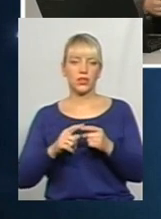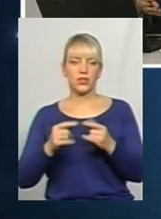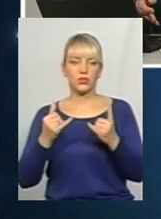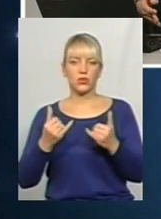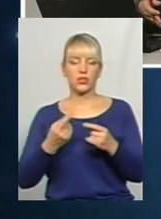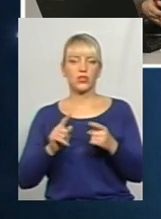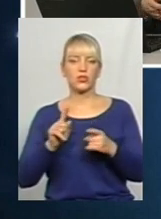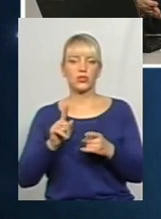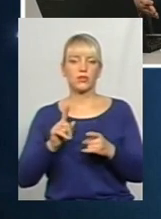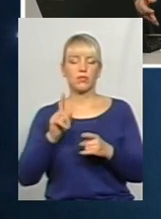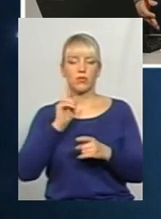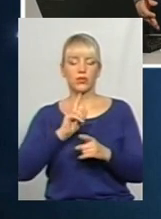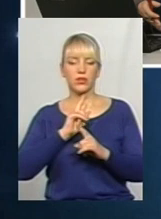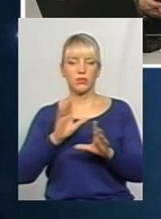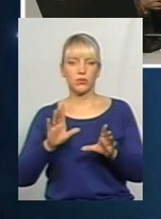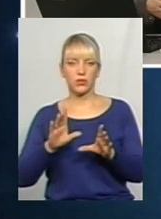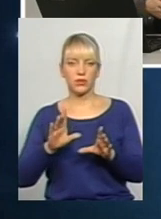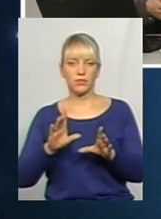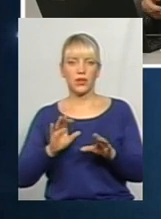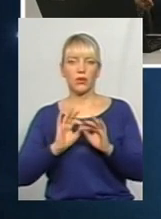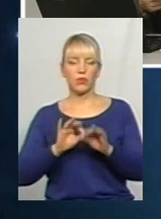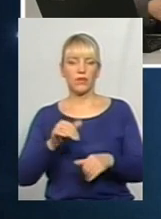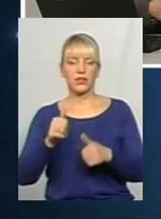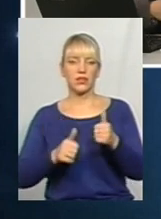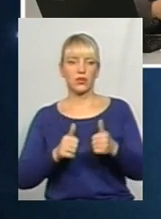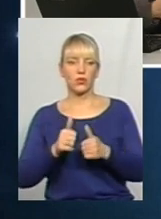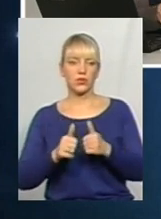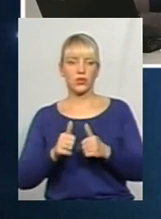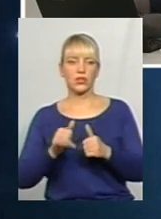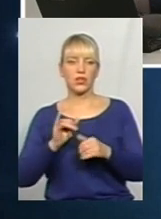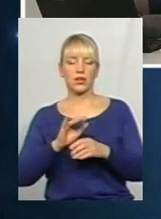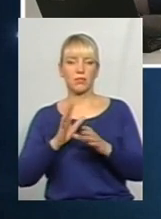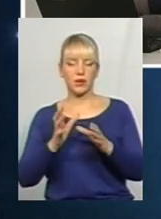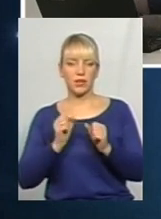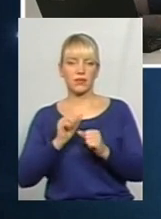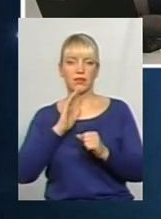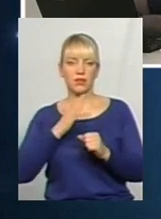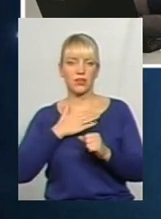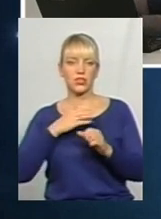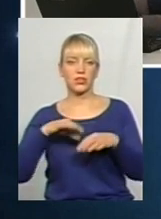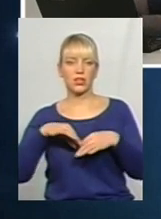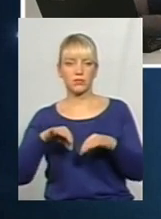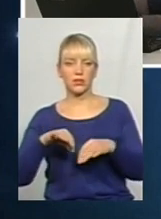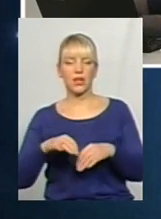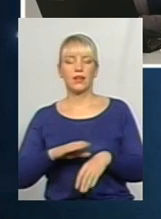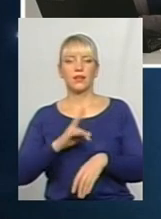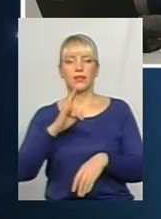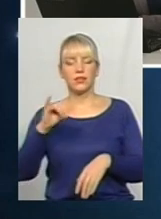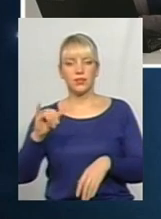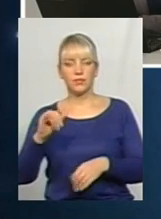було те, що поки не буде, в принципі, проведений конкурс і прийнята наша транспортна. Ні. Робота,